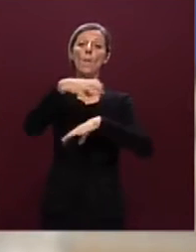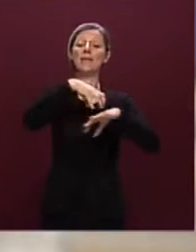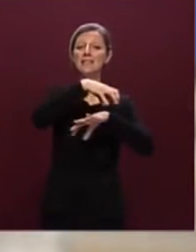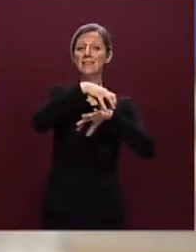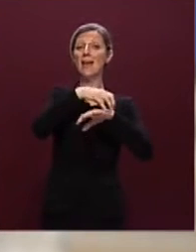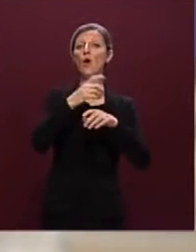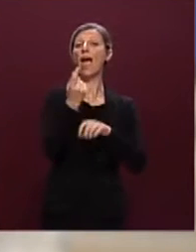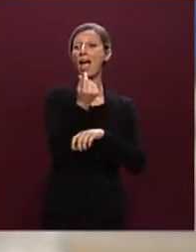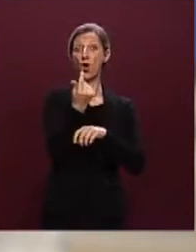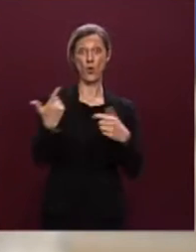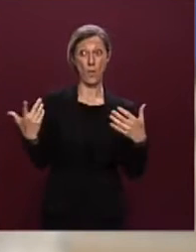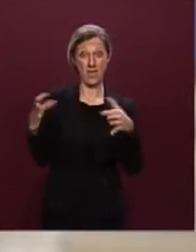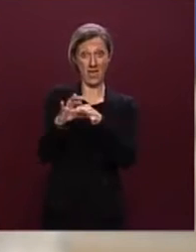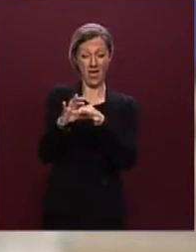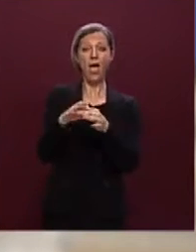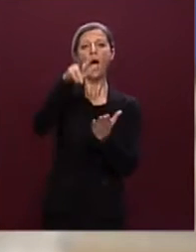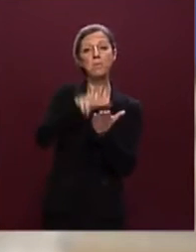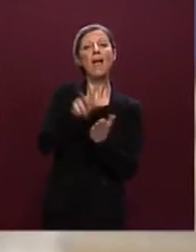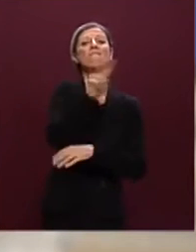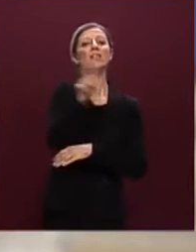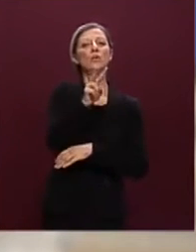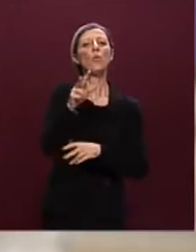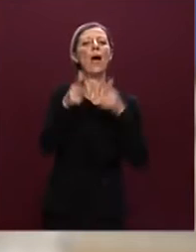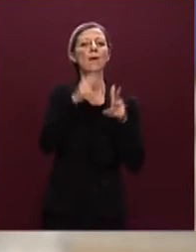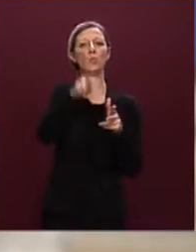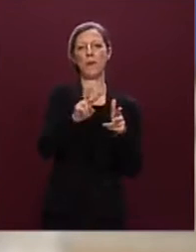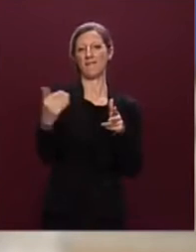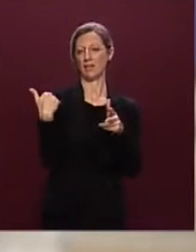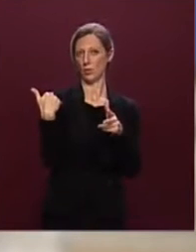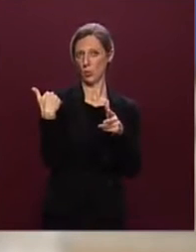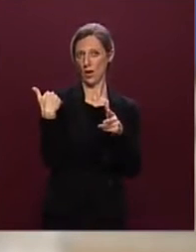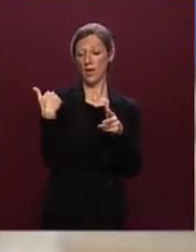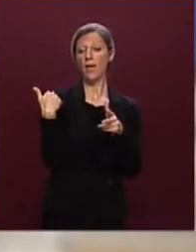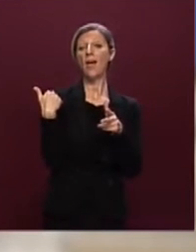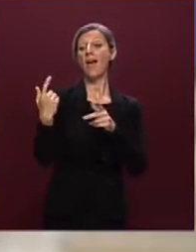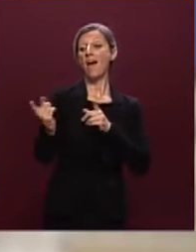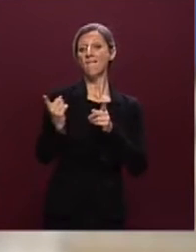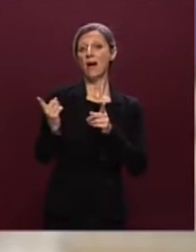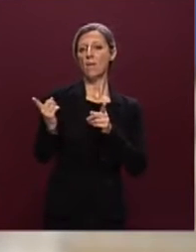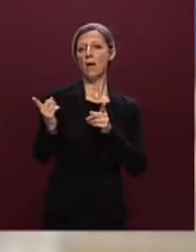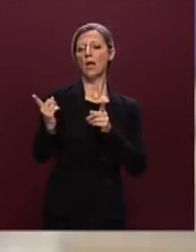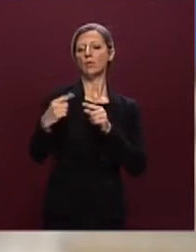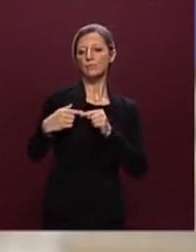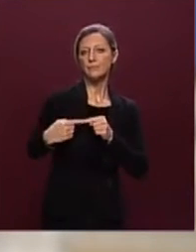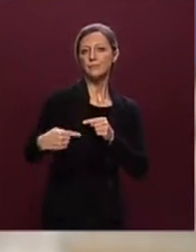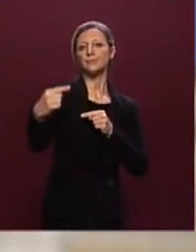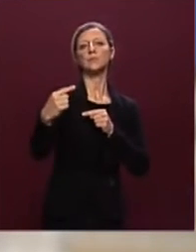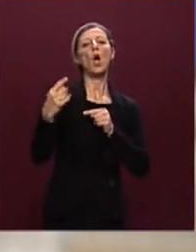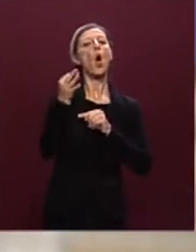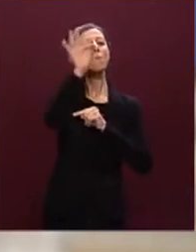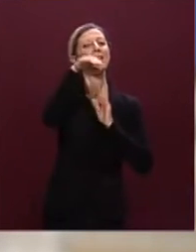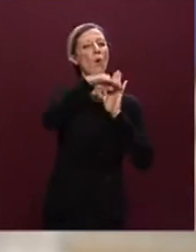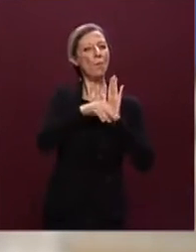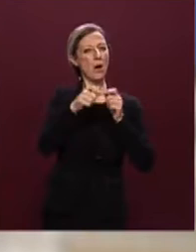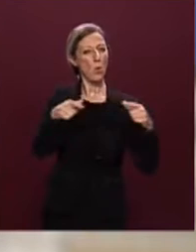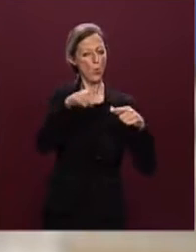dell'Economia il 22 aprile del 2022. Da quella fase in poi l'obiettivo dei piani urbani integrati